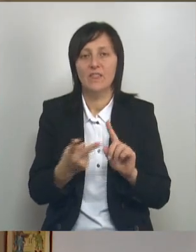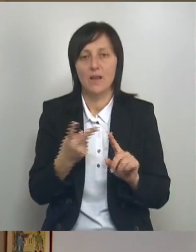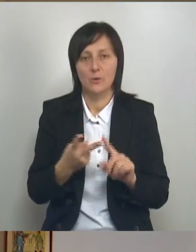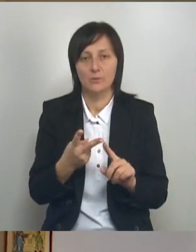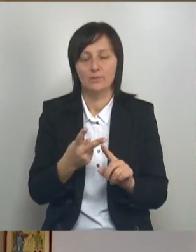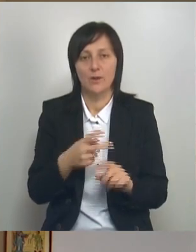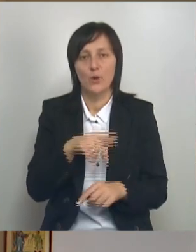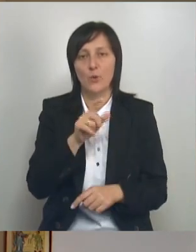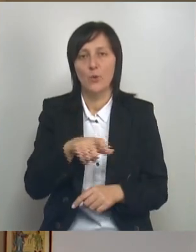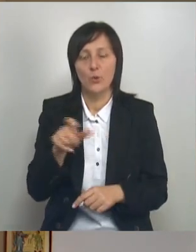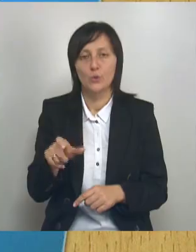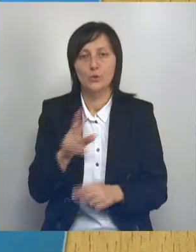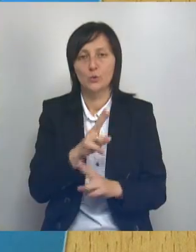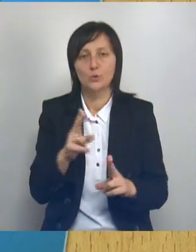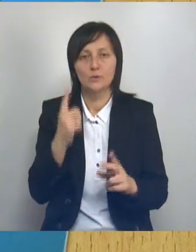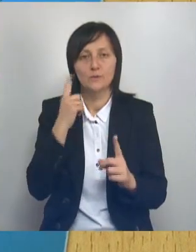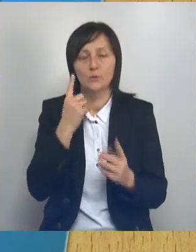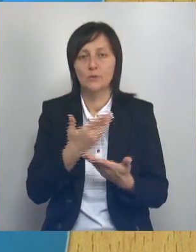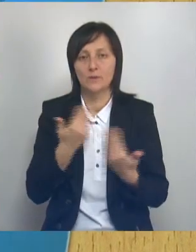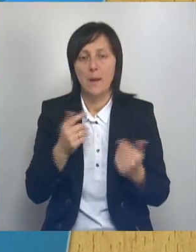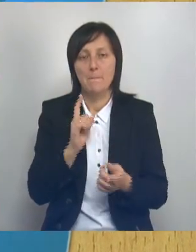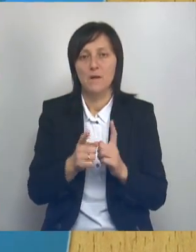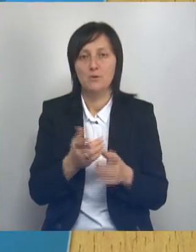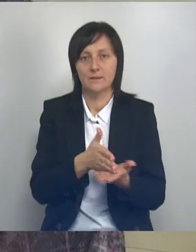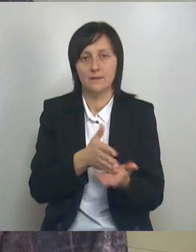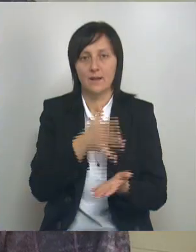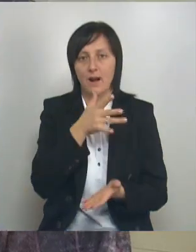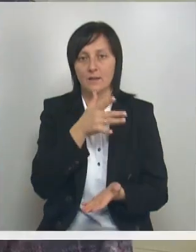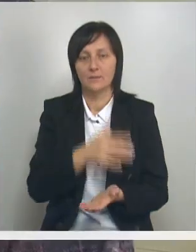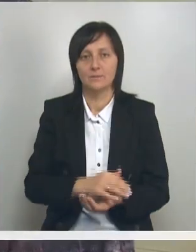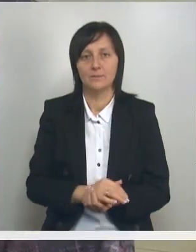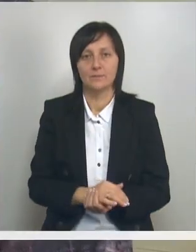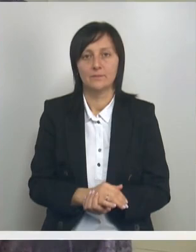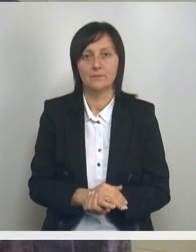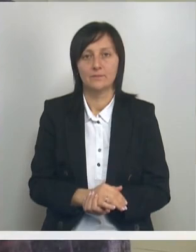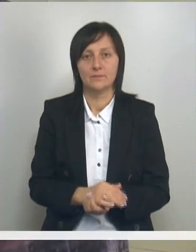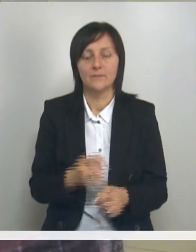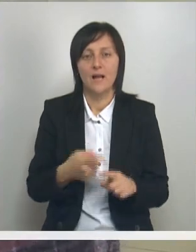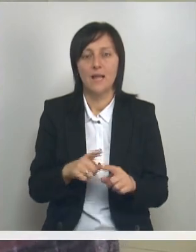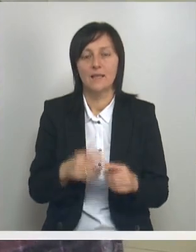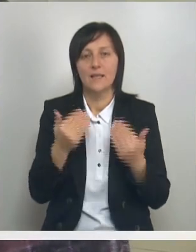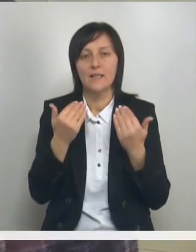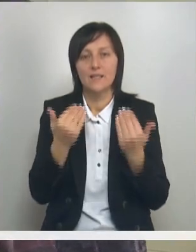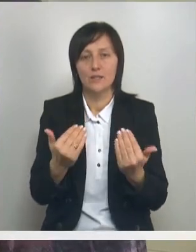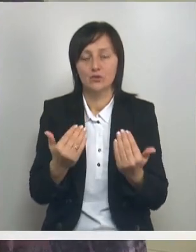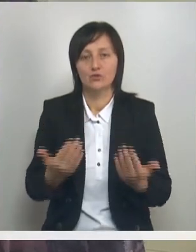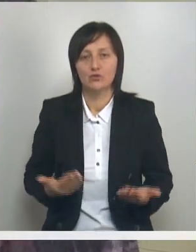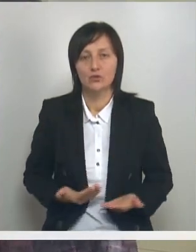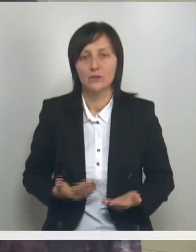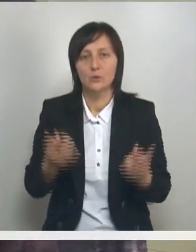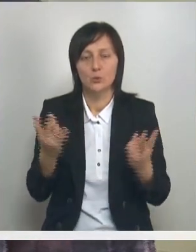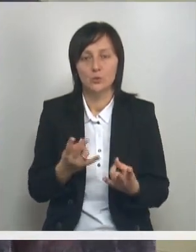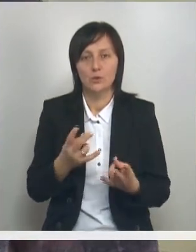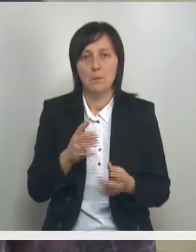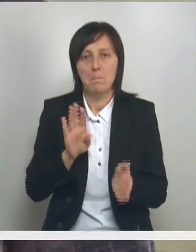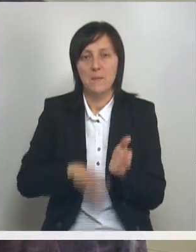мира без звуков. Переводчик помогает уже три десятка лет. Это их жизненная необходимость, потому что без переводчика,